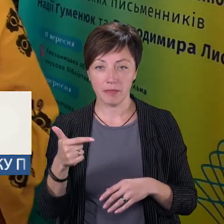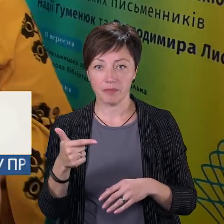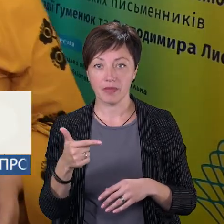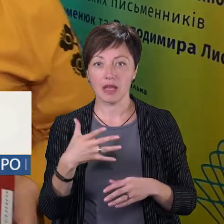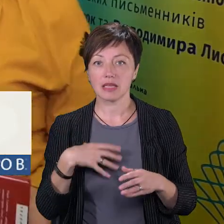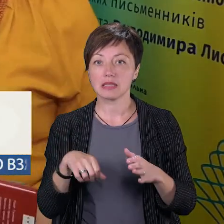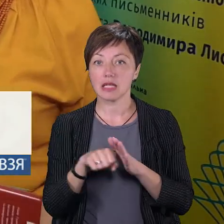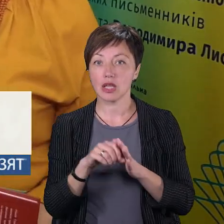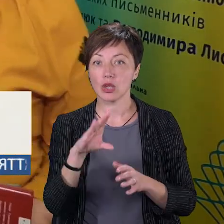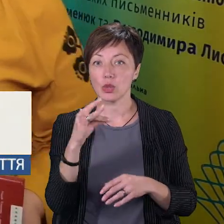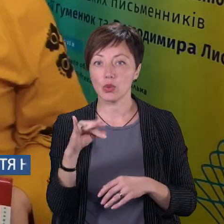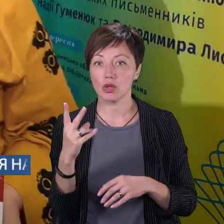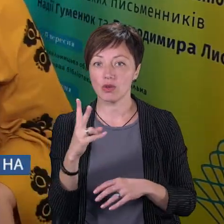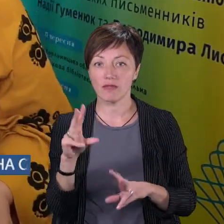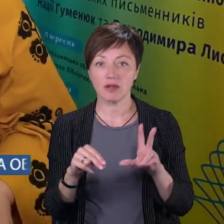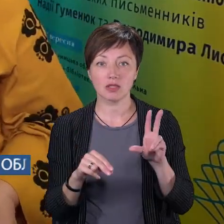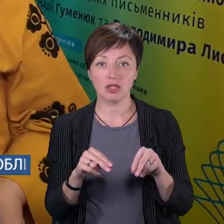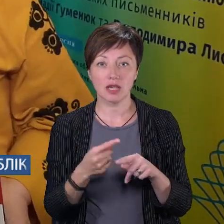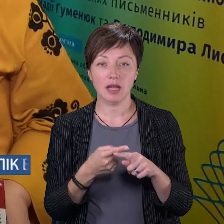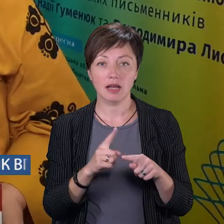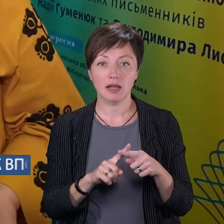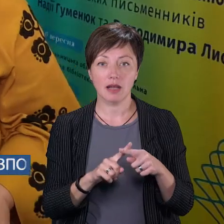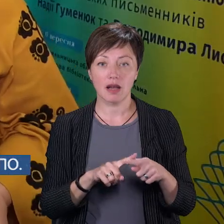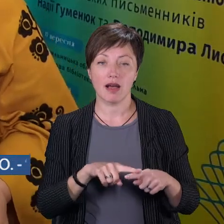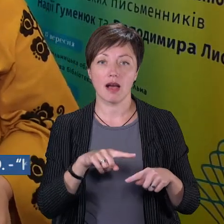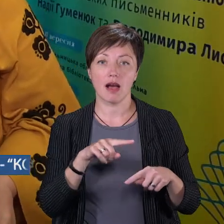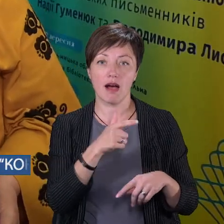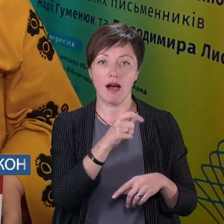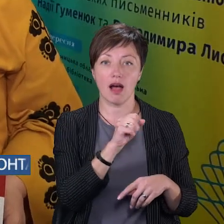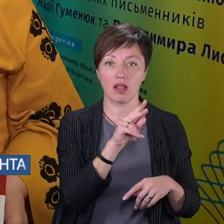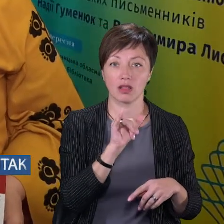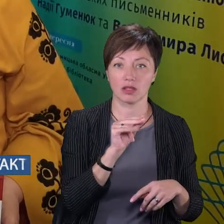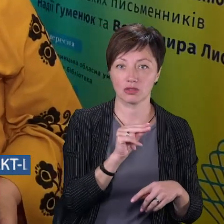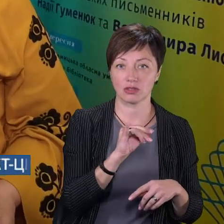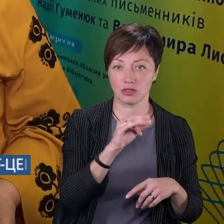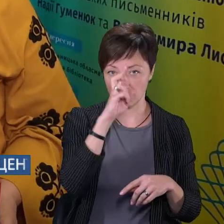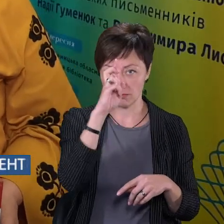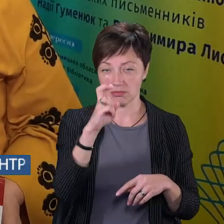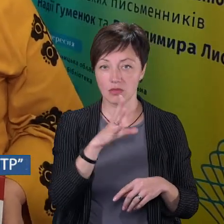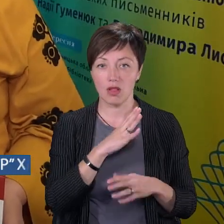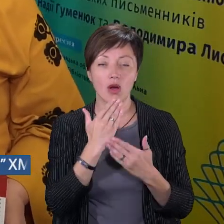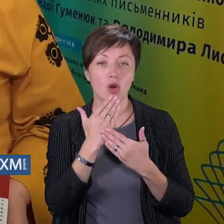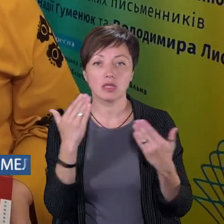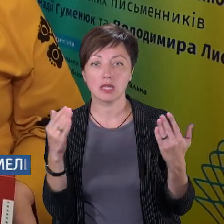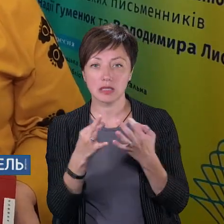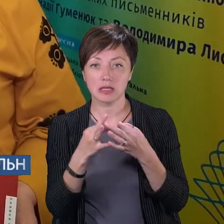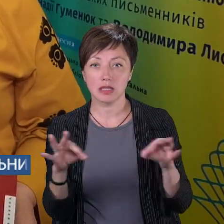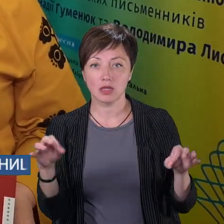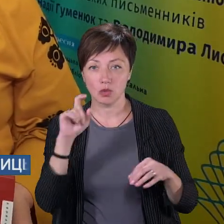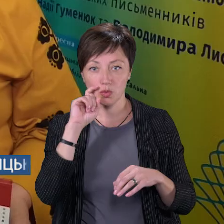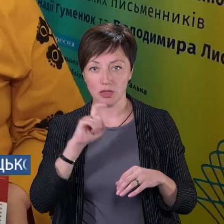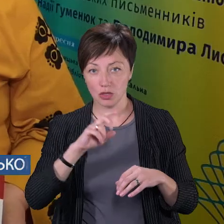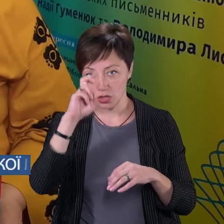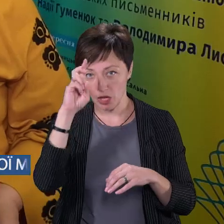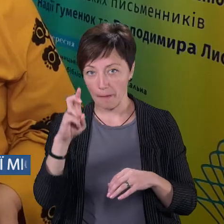Юрій ІІ, який, я вважаю, Галицько-Волинська, чи Волинсько-Галицька держава була останньою незалежною українською державою.